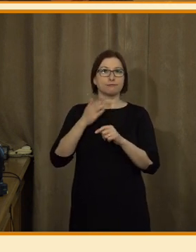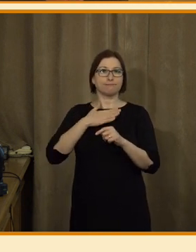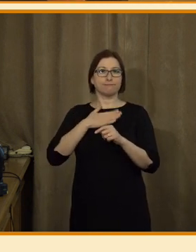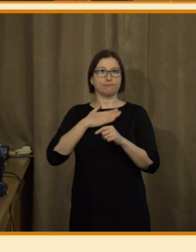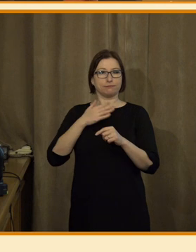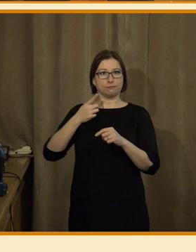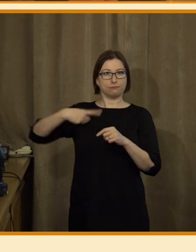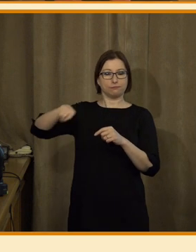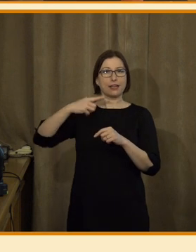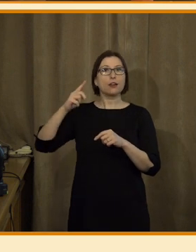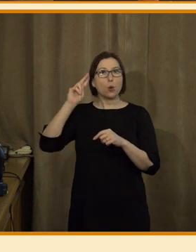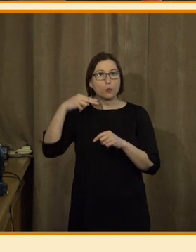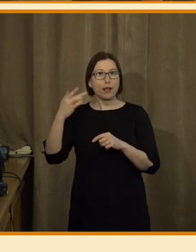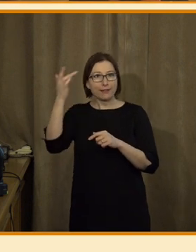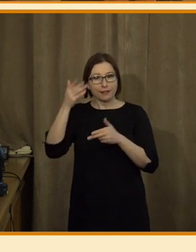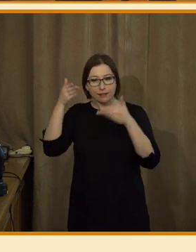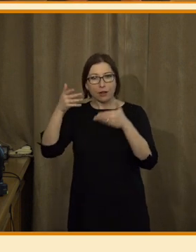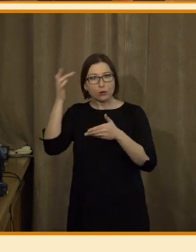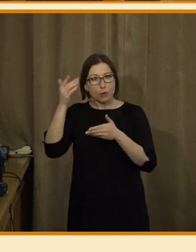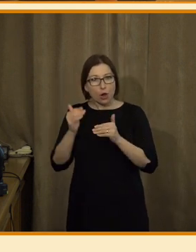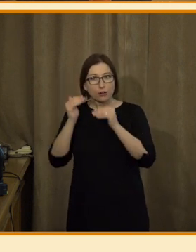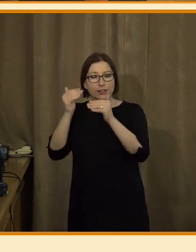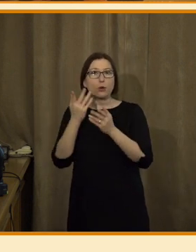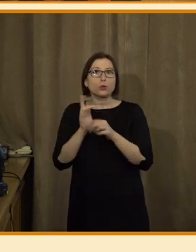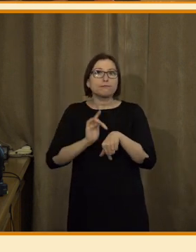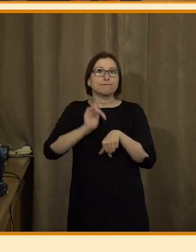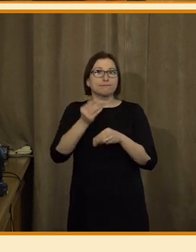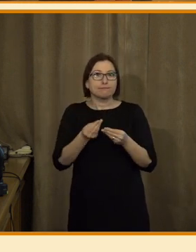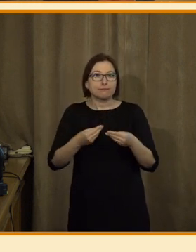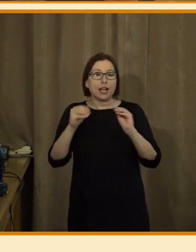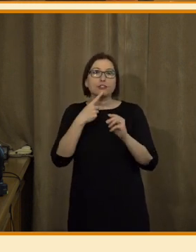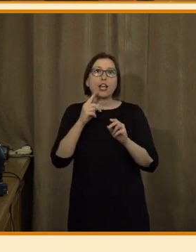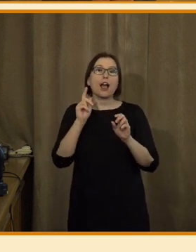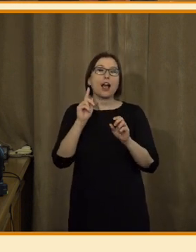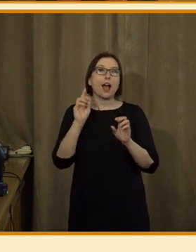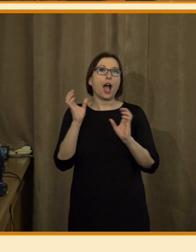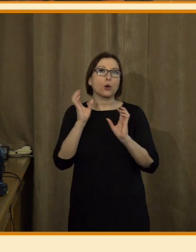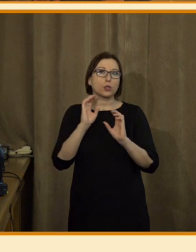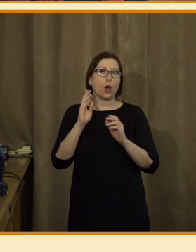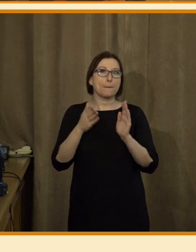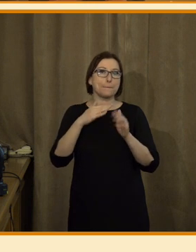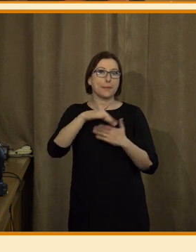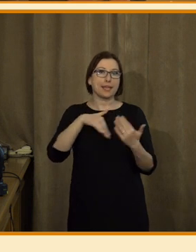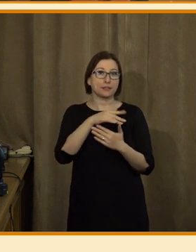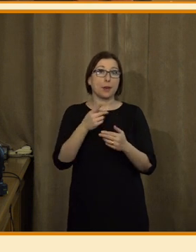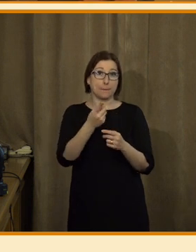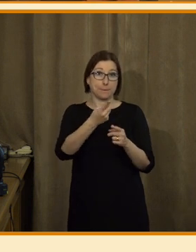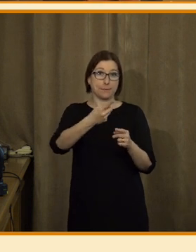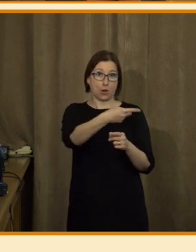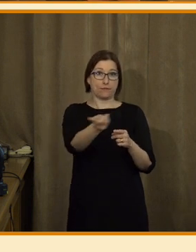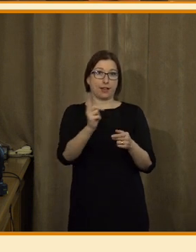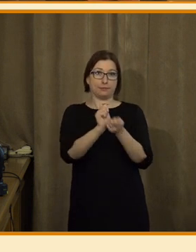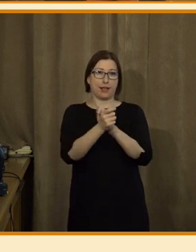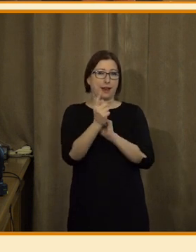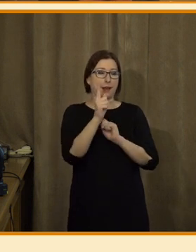s Toma AI, že to potřebuje mít takový větší smrnc. Takže jsme zavedli audio mix. Pro vás je to malá změna, pro nás